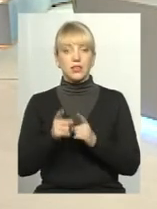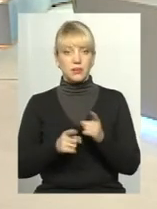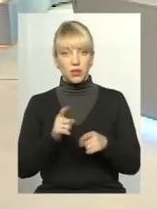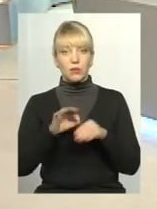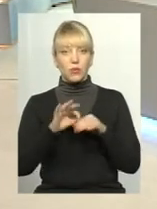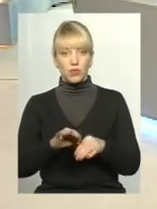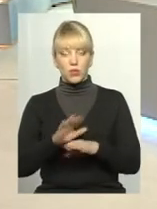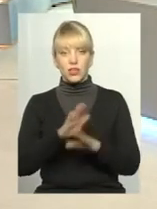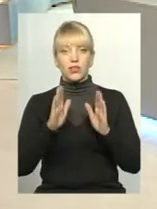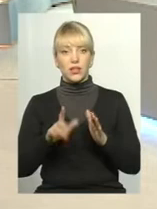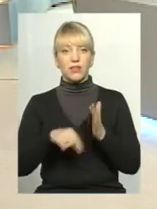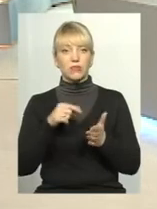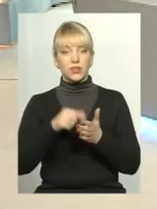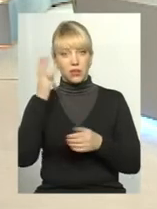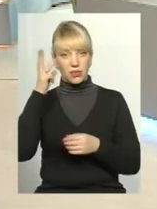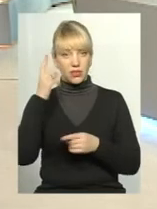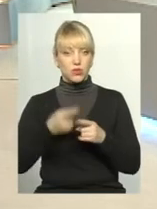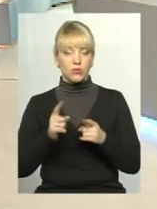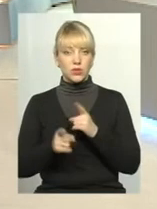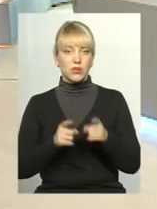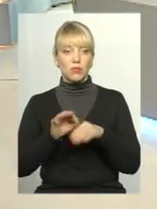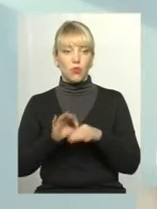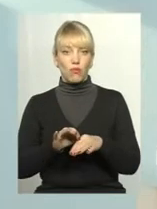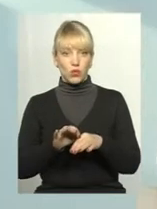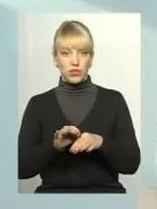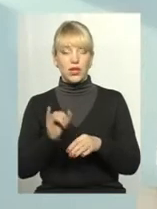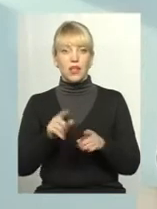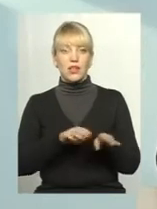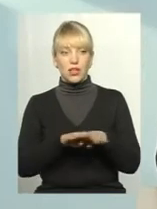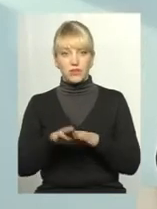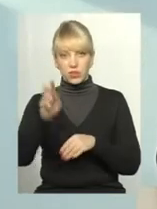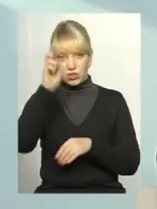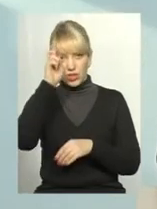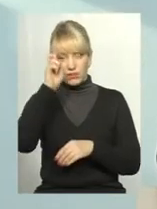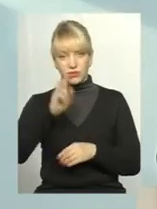проходять не тільки в місті Хмельницькому, зміни проходять на рівні держави.